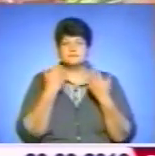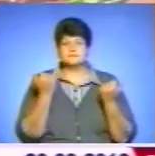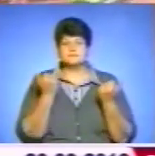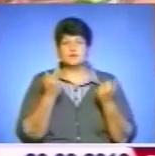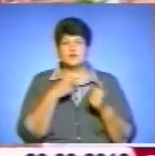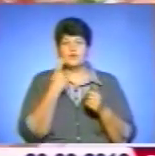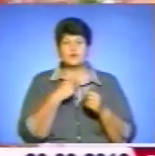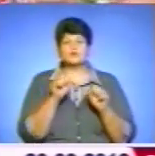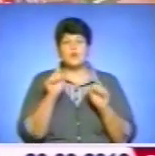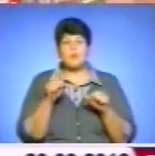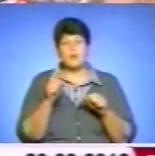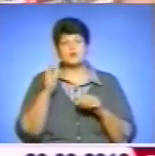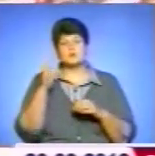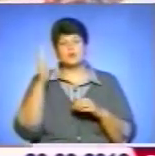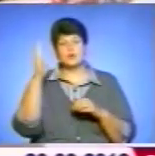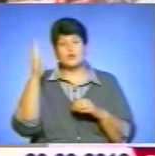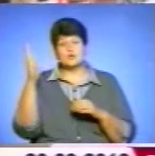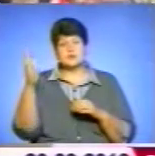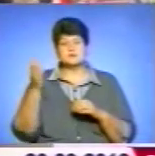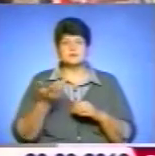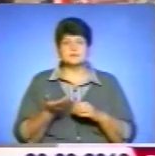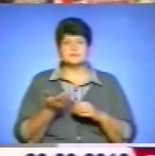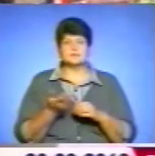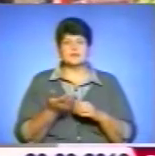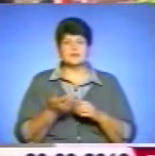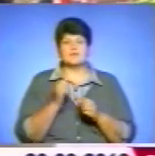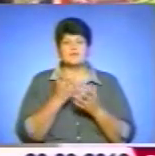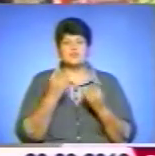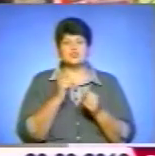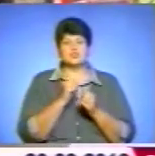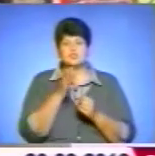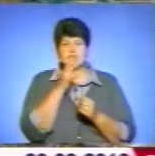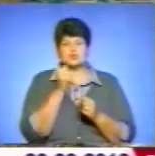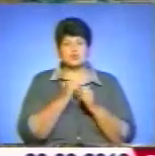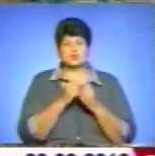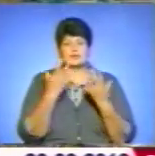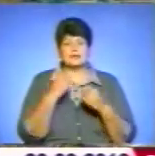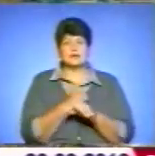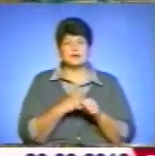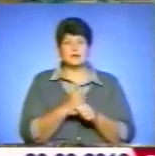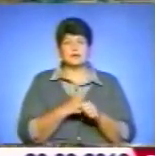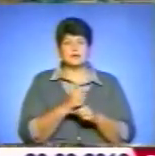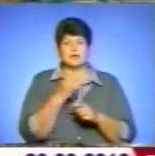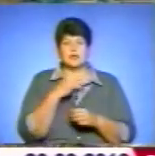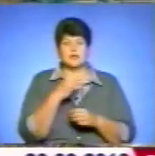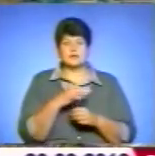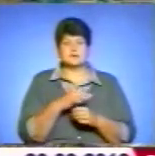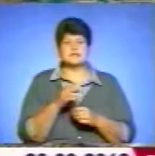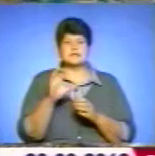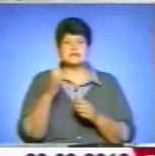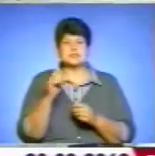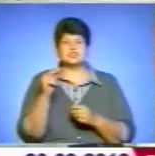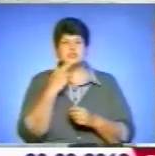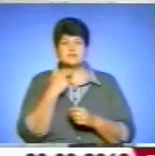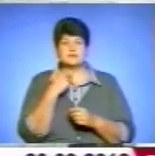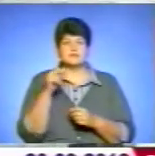Кажуть, що може, коли знизить ціни. Весь час, кожен день ліки, ліки, ліки. До слова, за січень-червінь